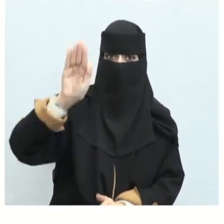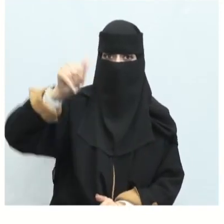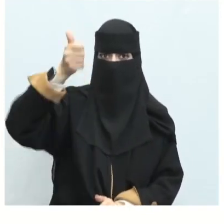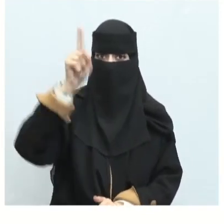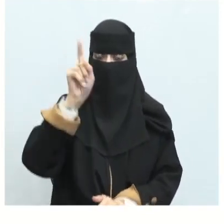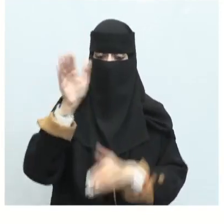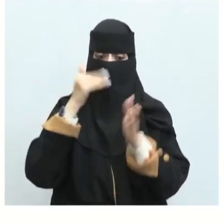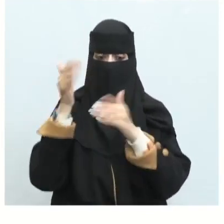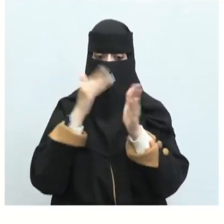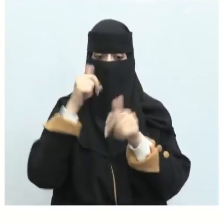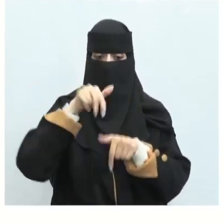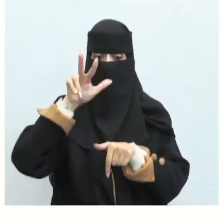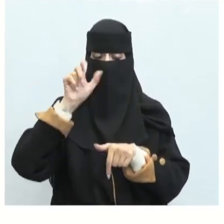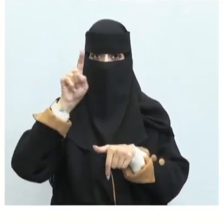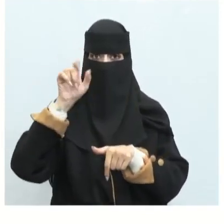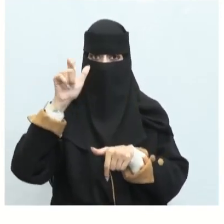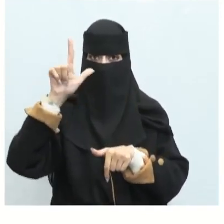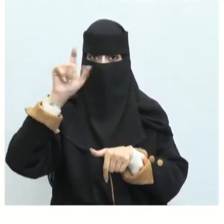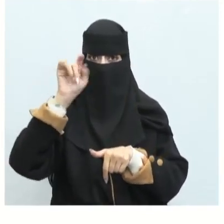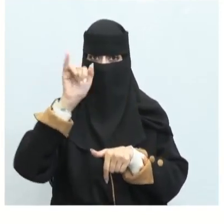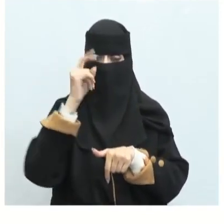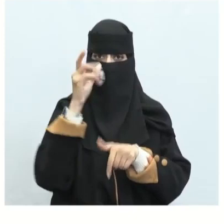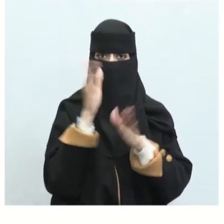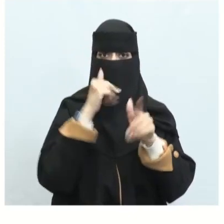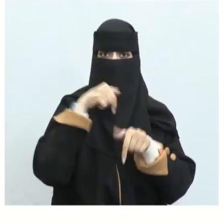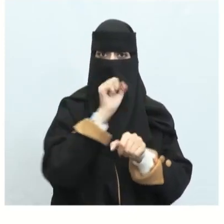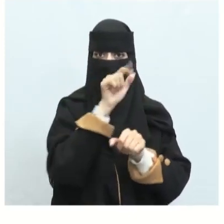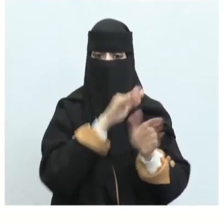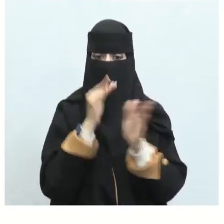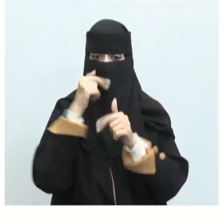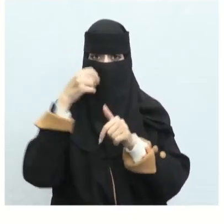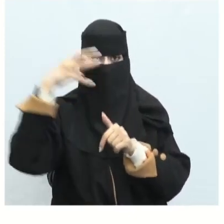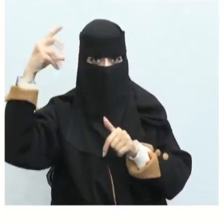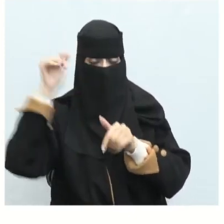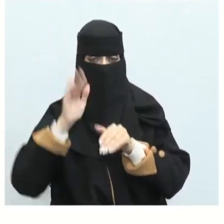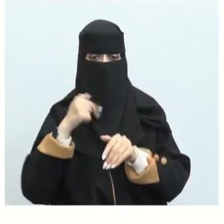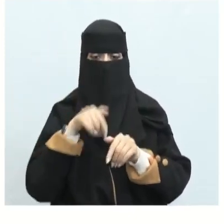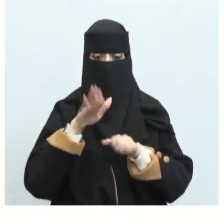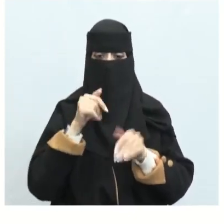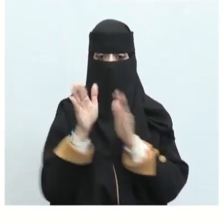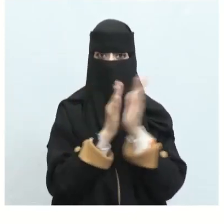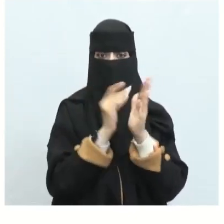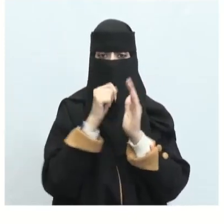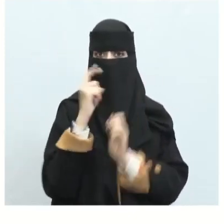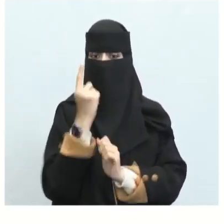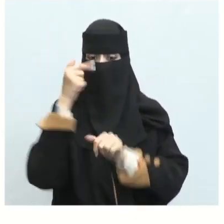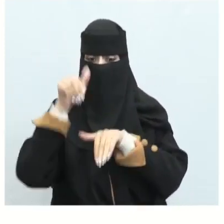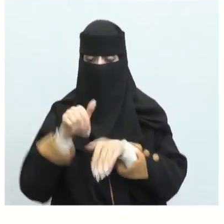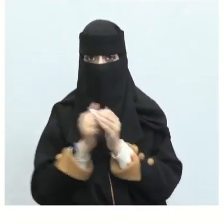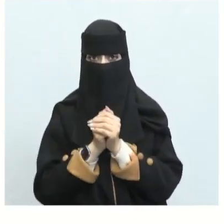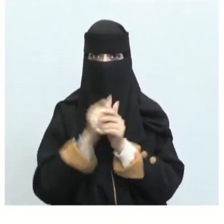الشعر الجاهلي وخصائص المعنى وكذلك خصائص الخيال والعاطفة ما زلنا في الوحدة الأولى طبعا عرفنا أيضا أن